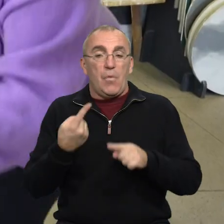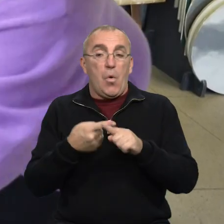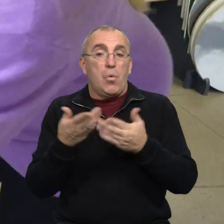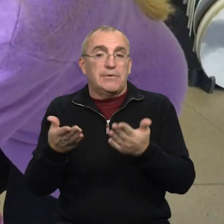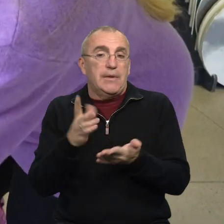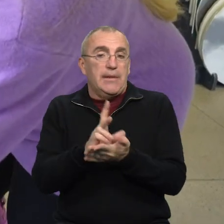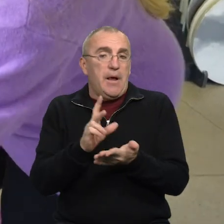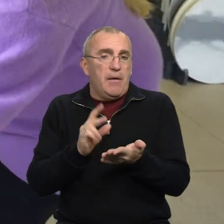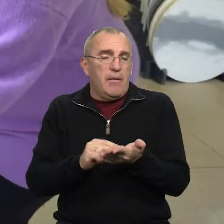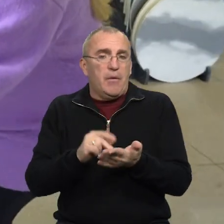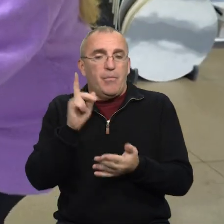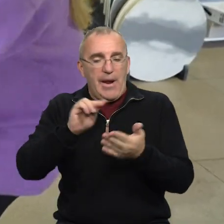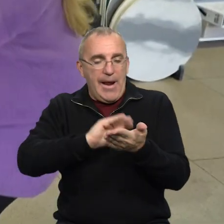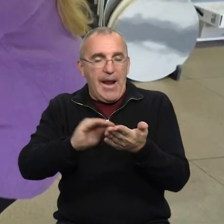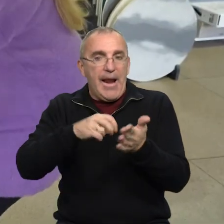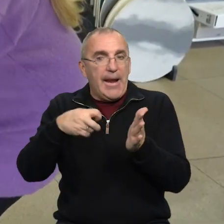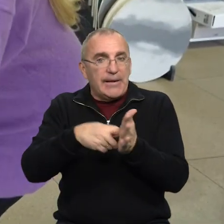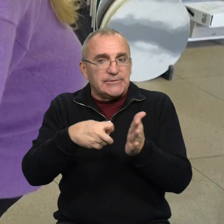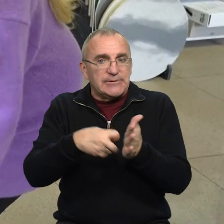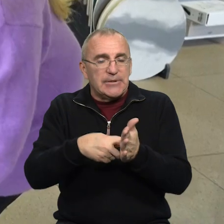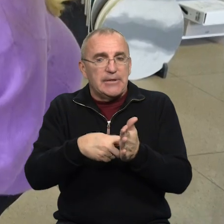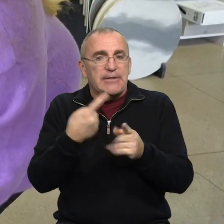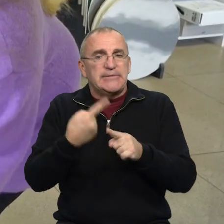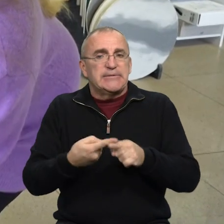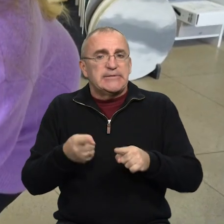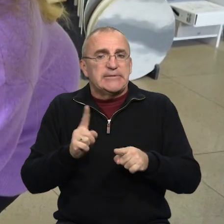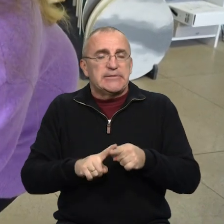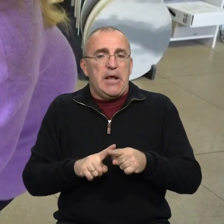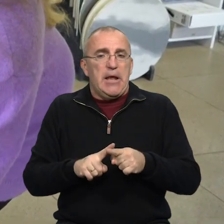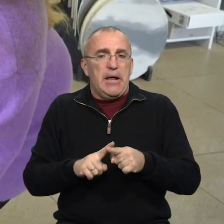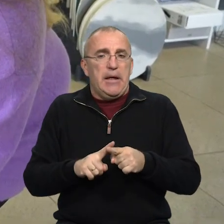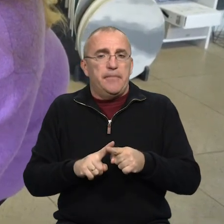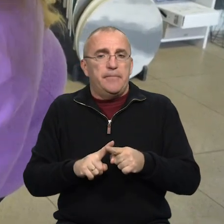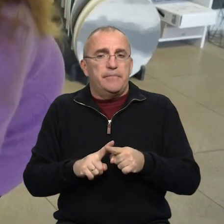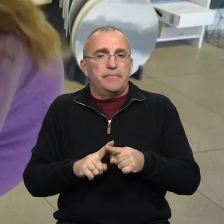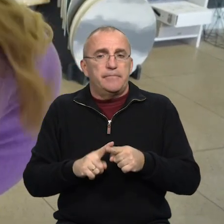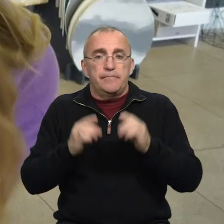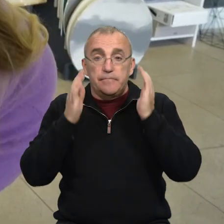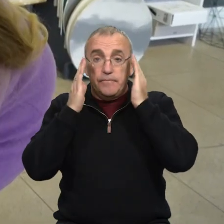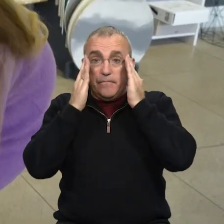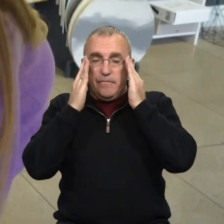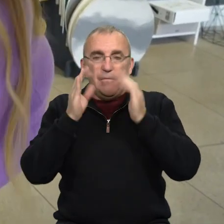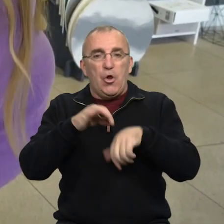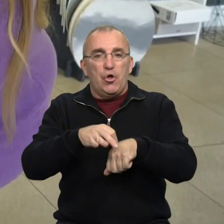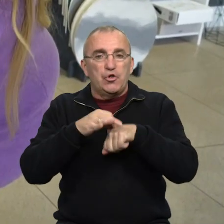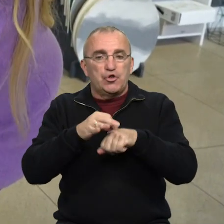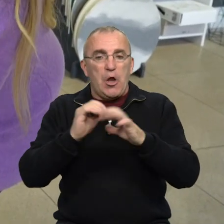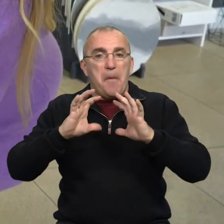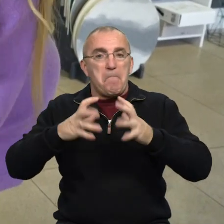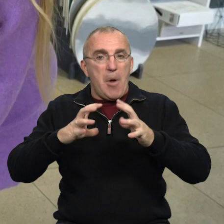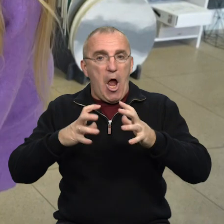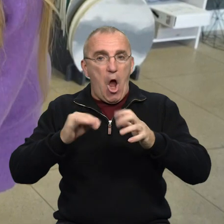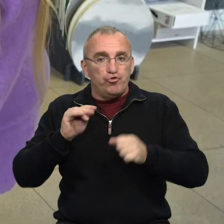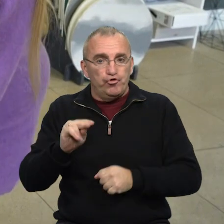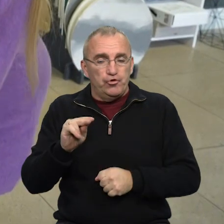Ось, наприклад, і тут видали стілочки підпрацювали. Це шкіряний м